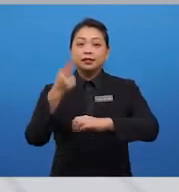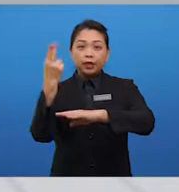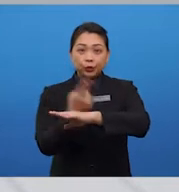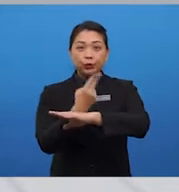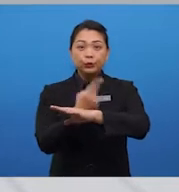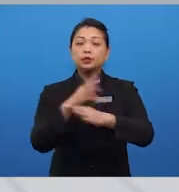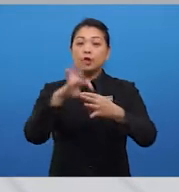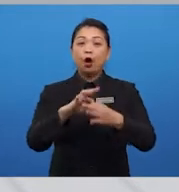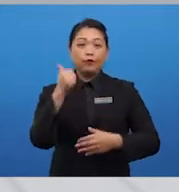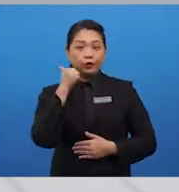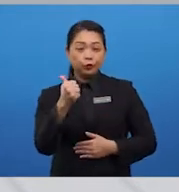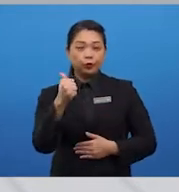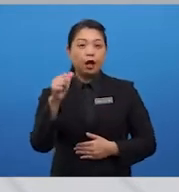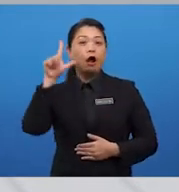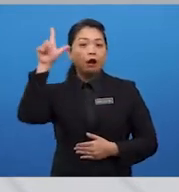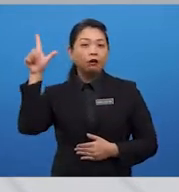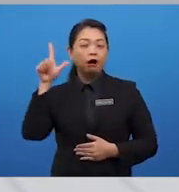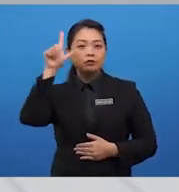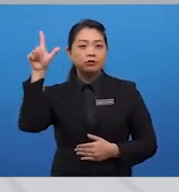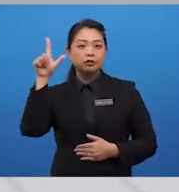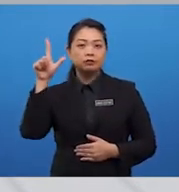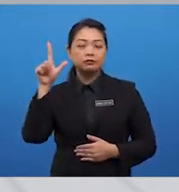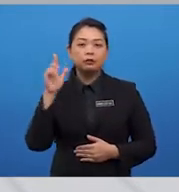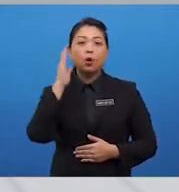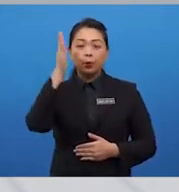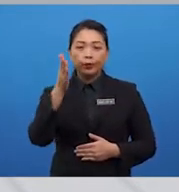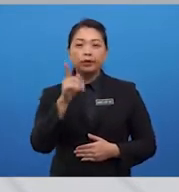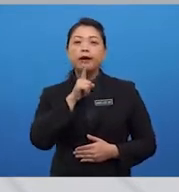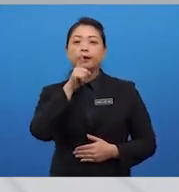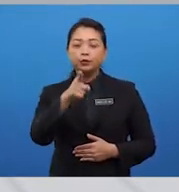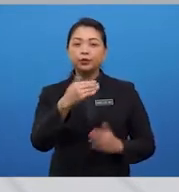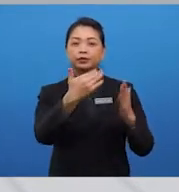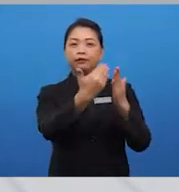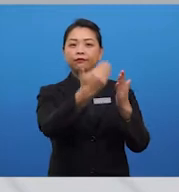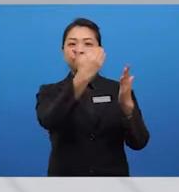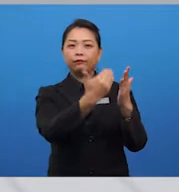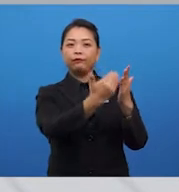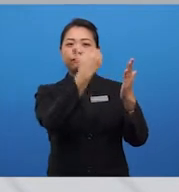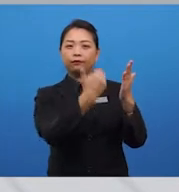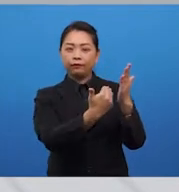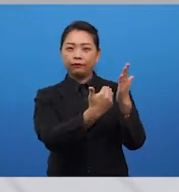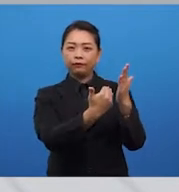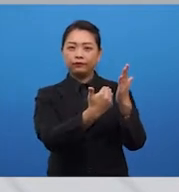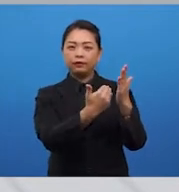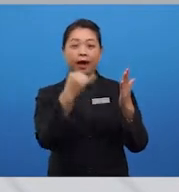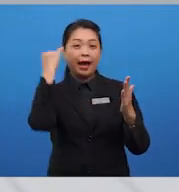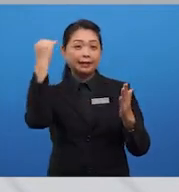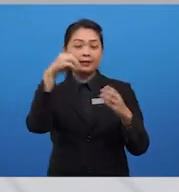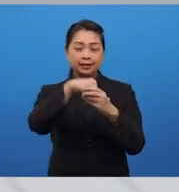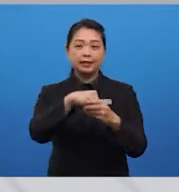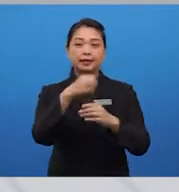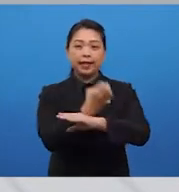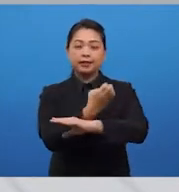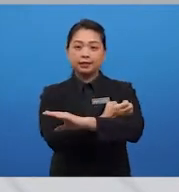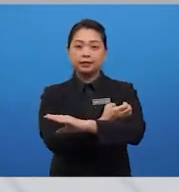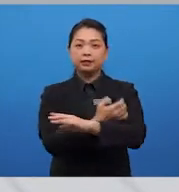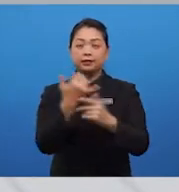good logical connectors, will ensure the flow of ideas in your essay. Now, refer